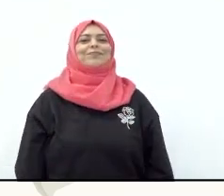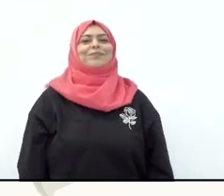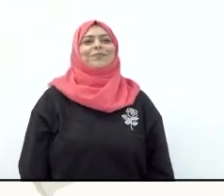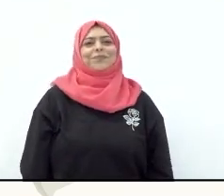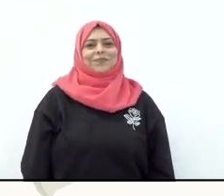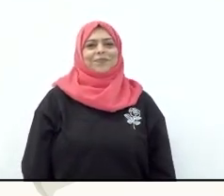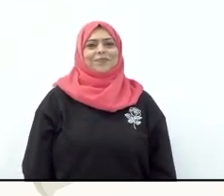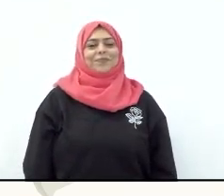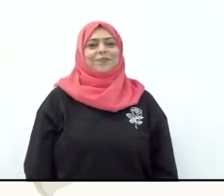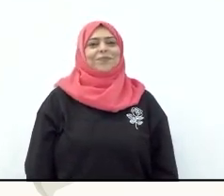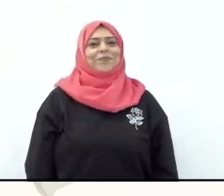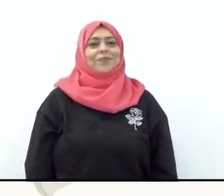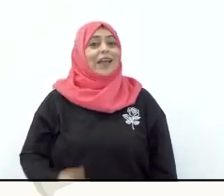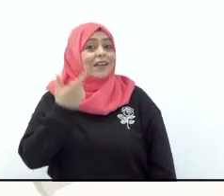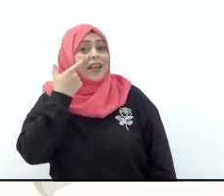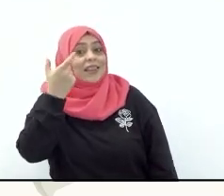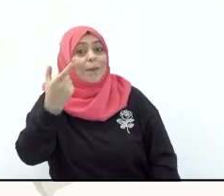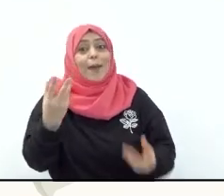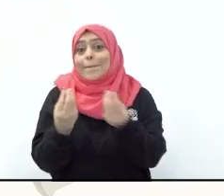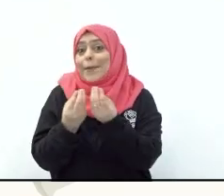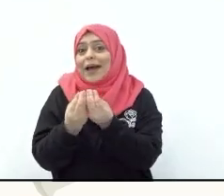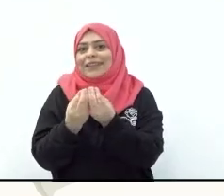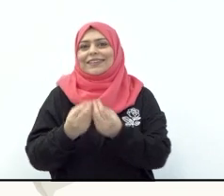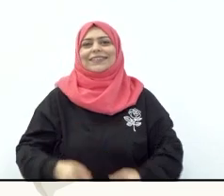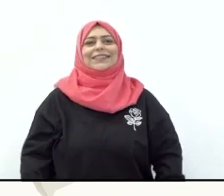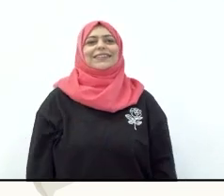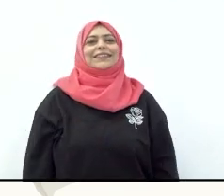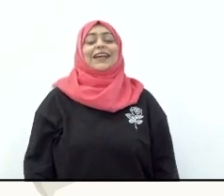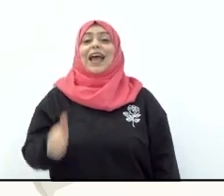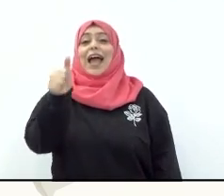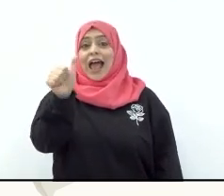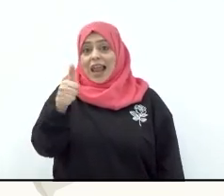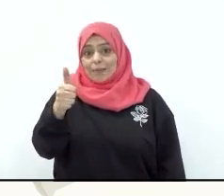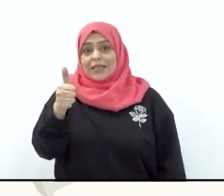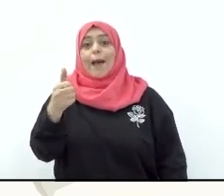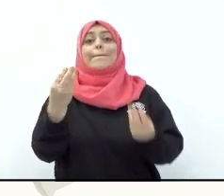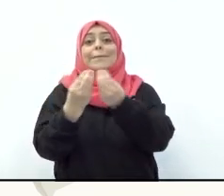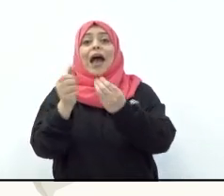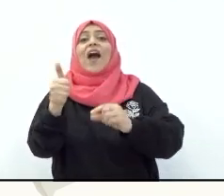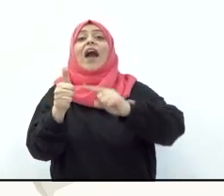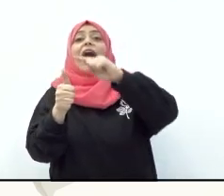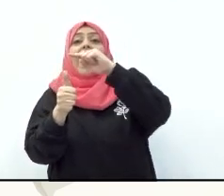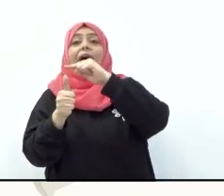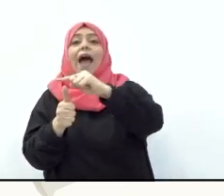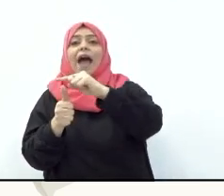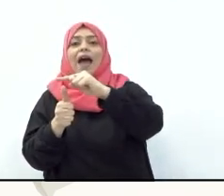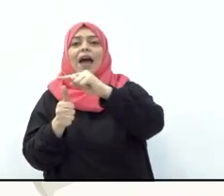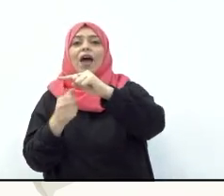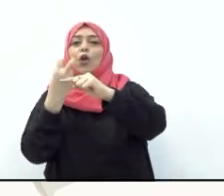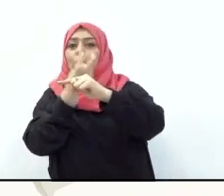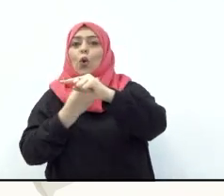إذن ننتبه معاً الهمزة مع الفتحة تنطق آ